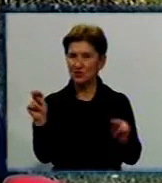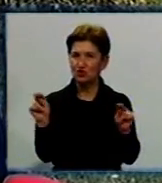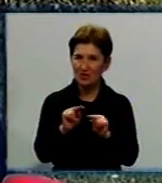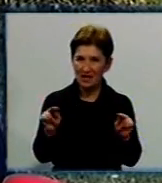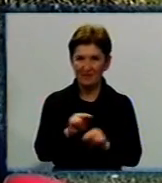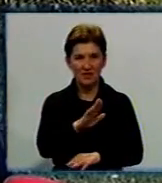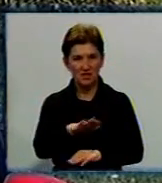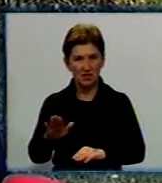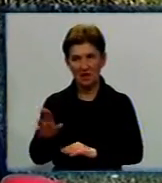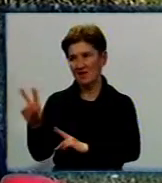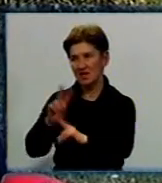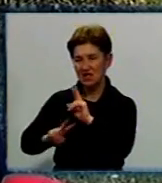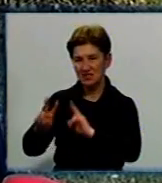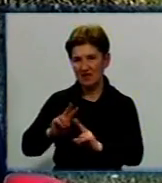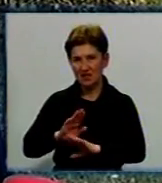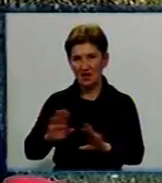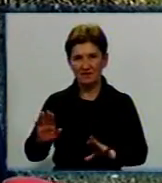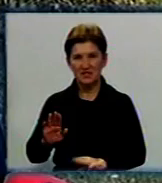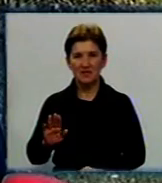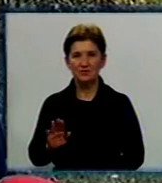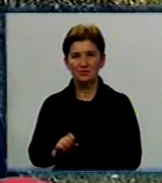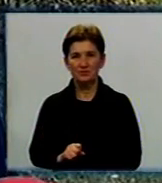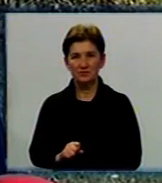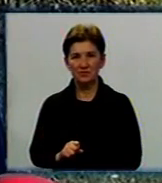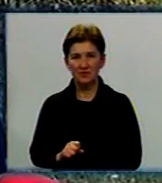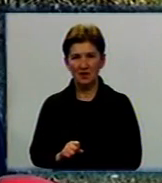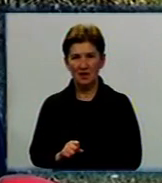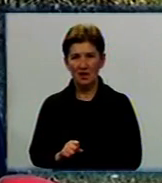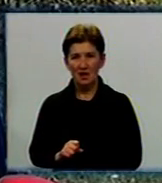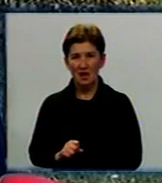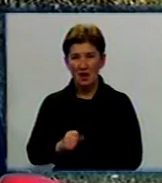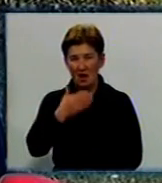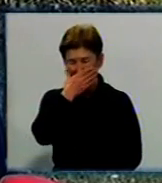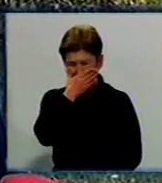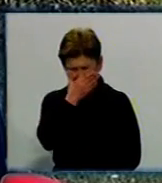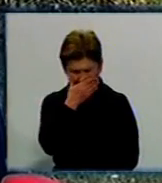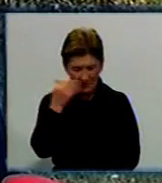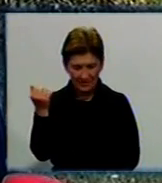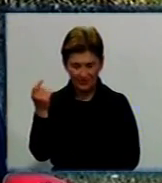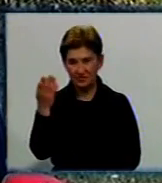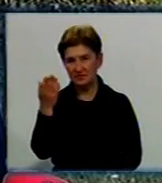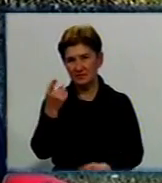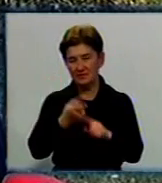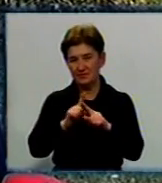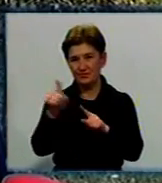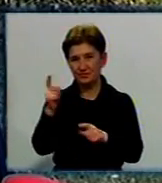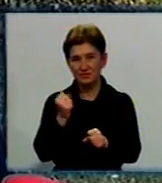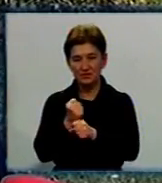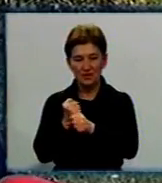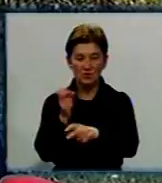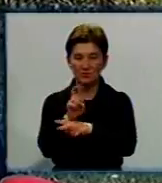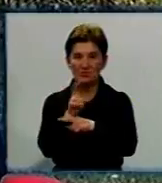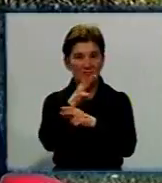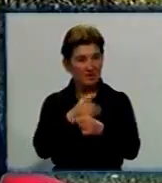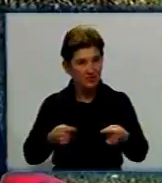з дітей не звертався зі скаргами на вчителя. На роботу вона завжди з'явилася вчасно, зошити в